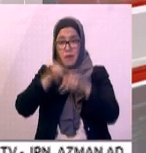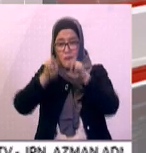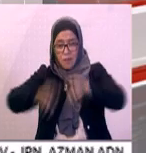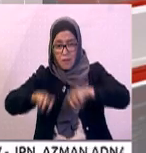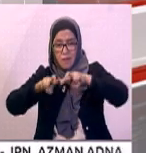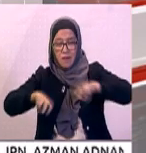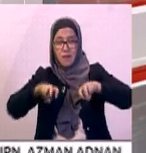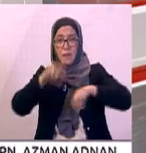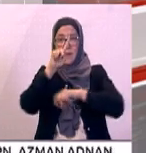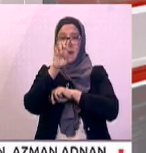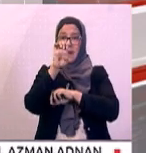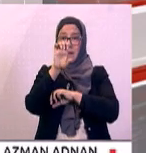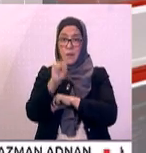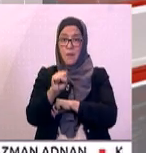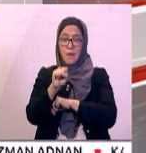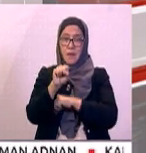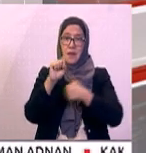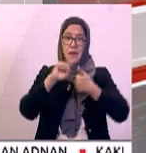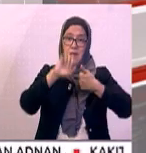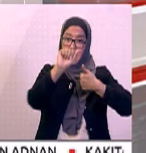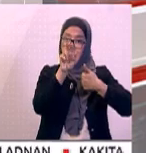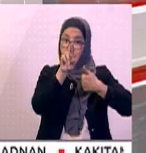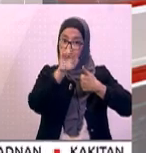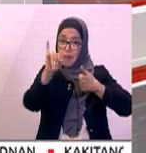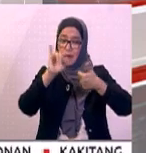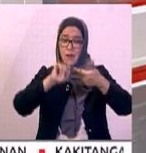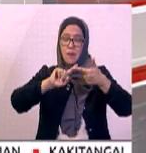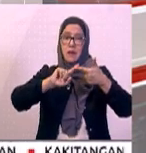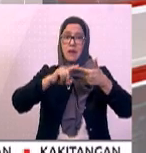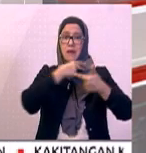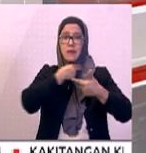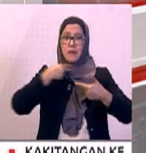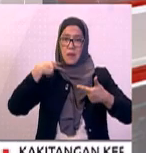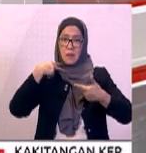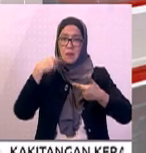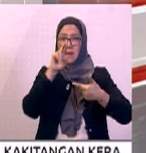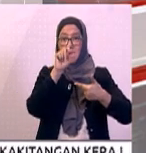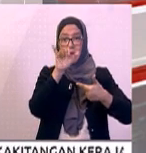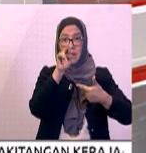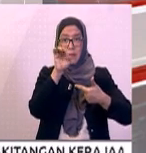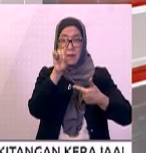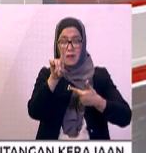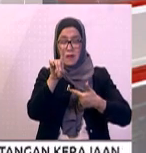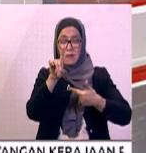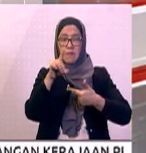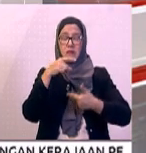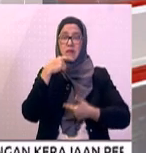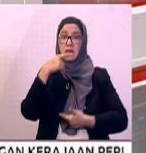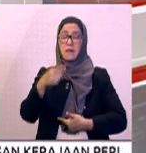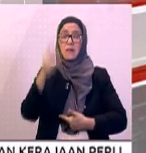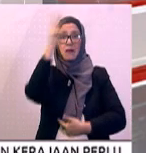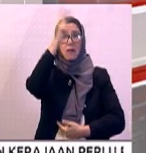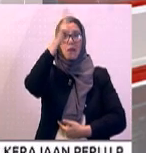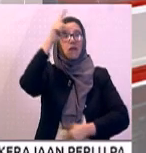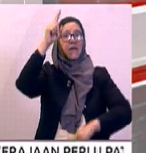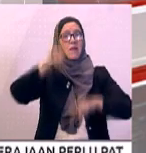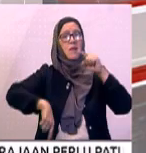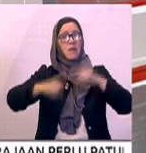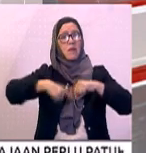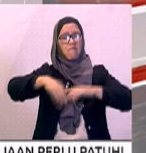Cikmat dan Pastor Raymond Koh, Perdana Menteri menegaskan kerajaan tidak mampu memuaskan hati semua pihak.